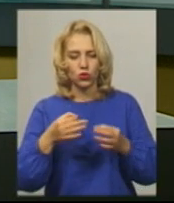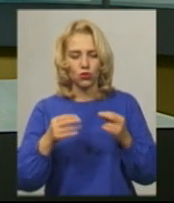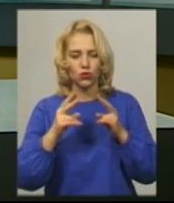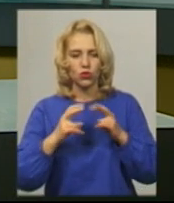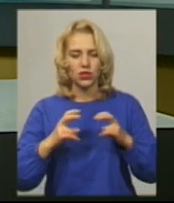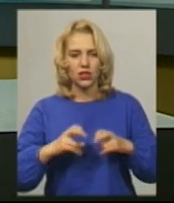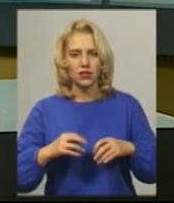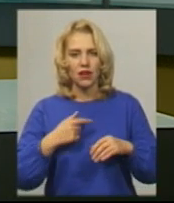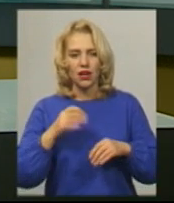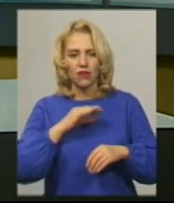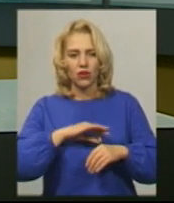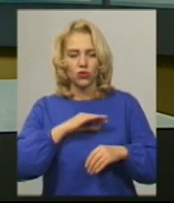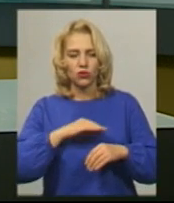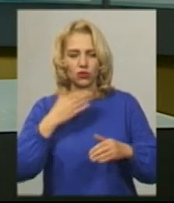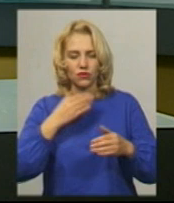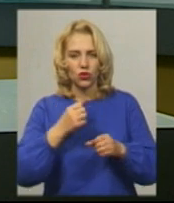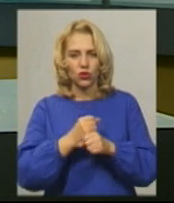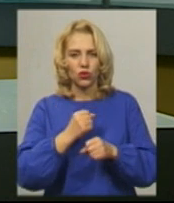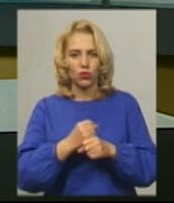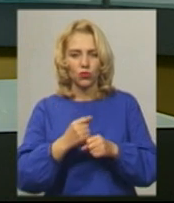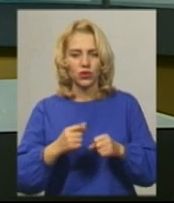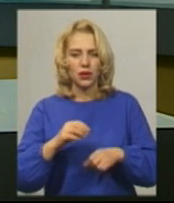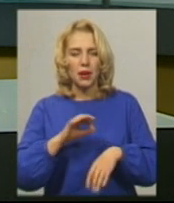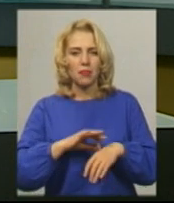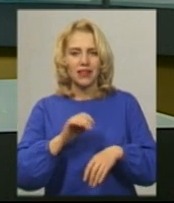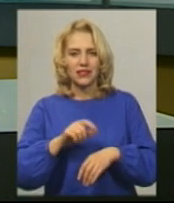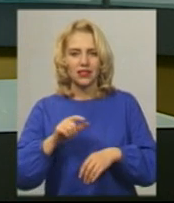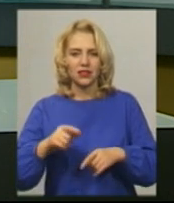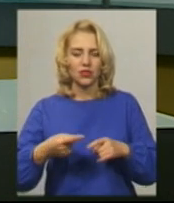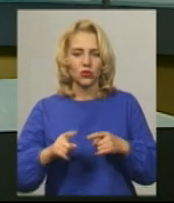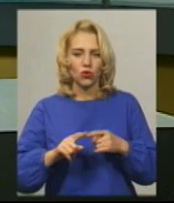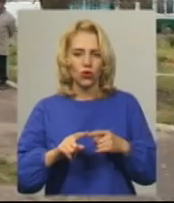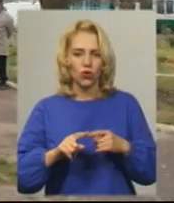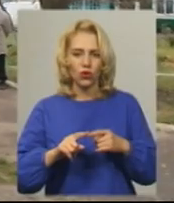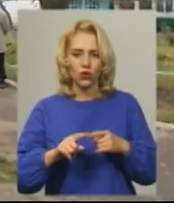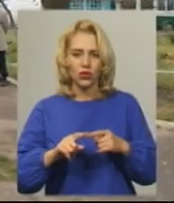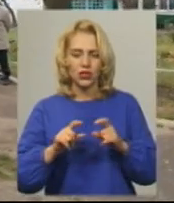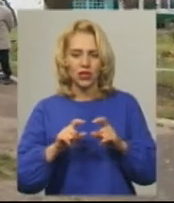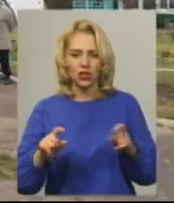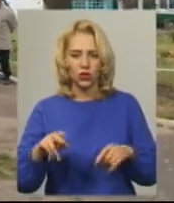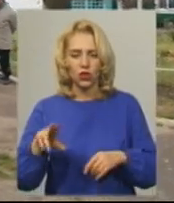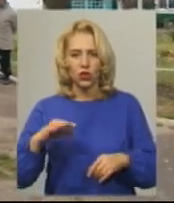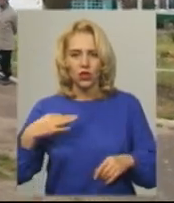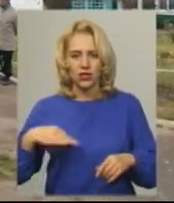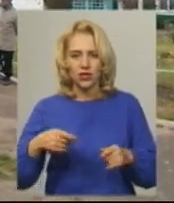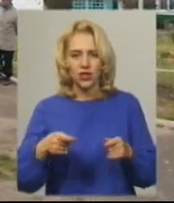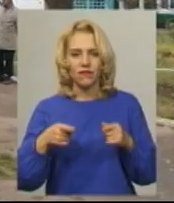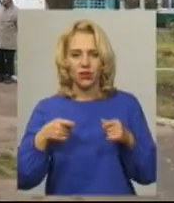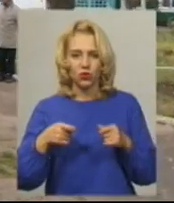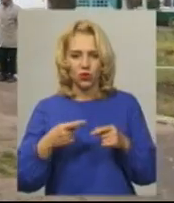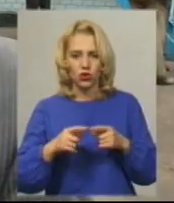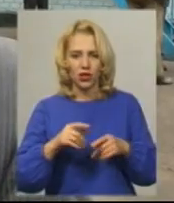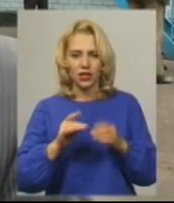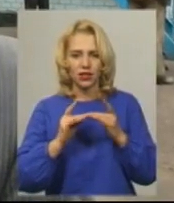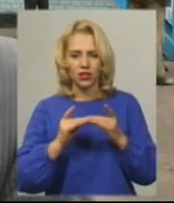у своїй роботі пацієнтів закладу. У ситуації розбирався Михайло Жила. До сина завідуючого інтернату на роботу ходила місяць, каже